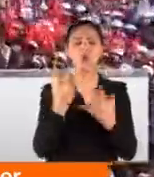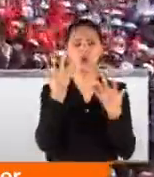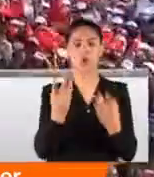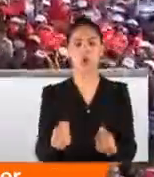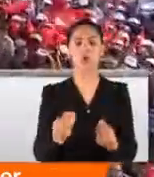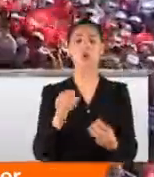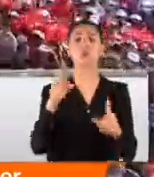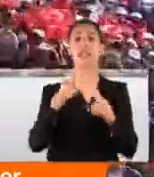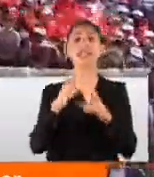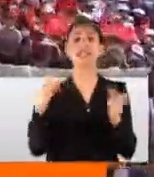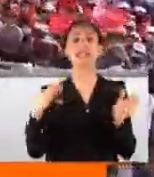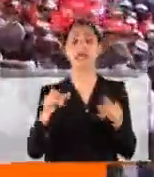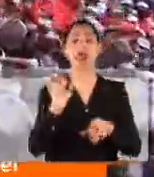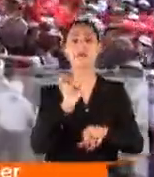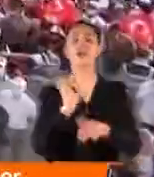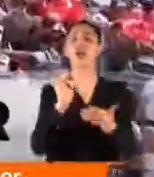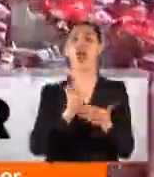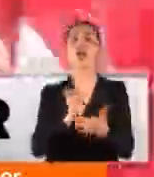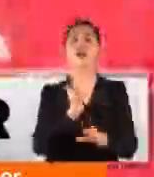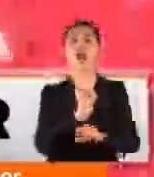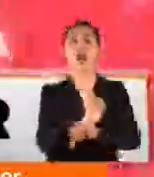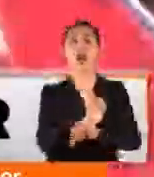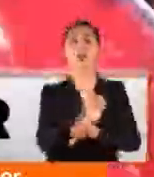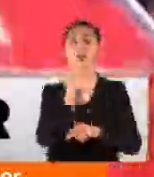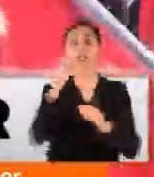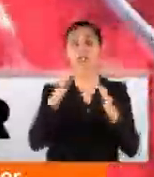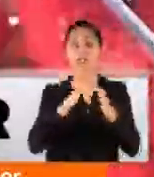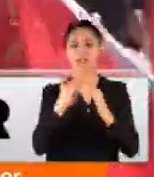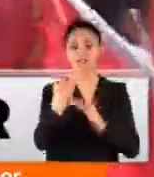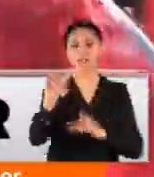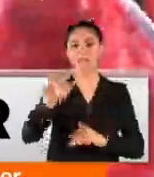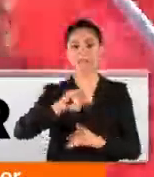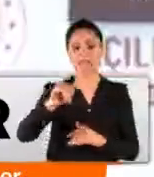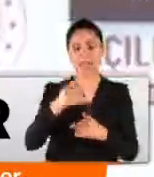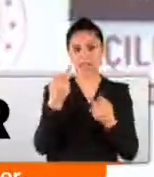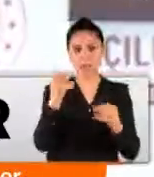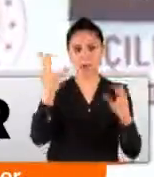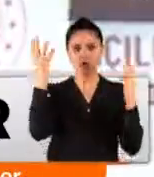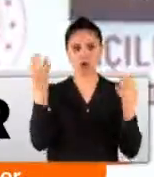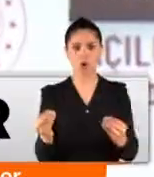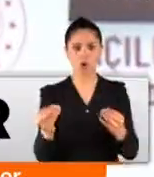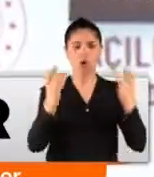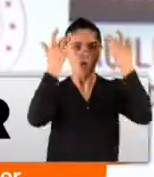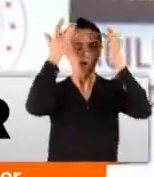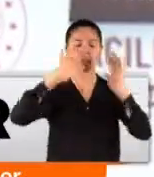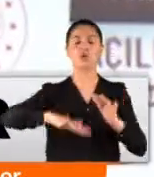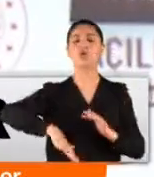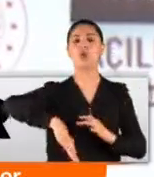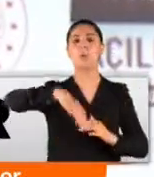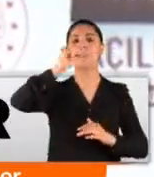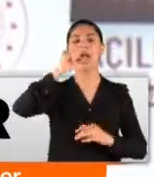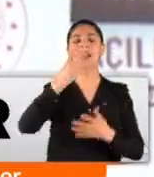Diyarbakır cezaevini yakında boşaltıyor ve kültür